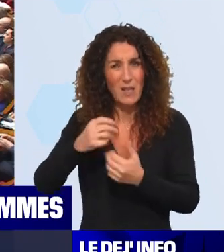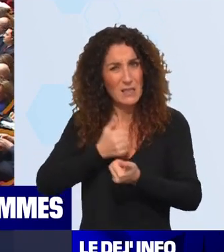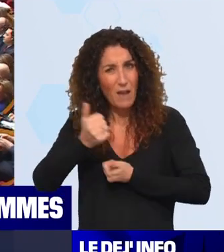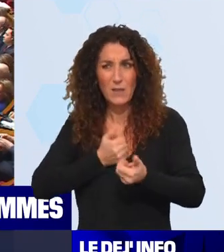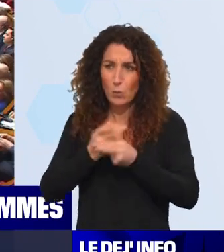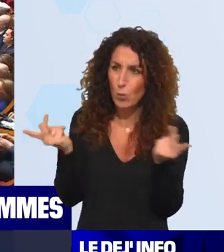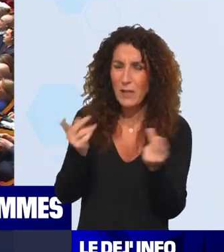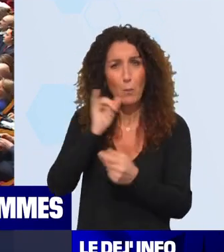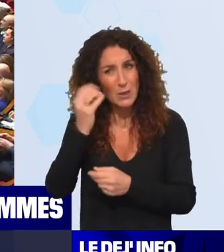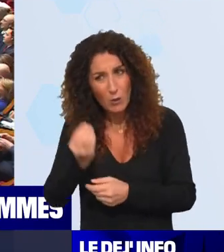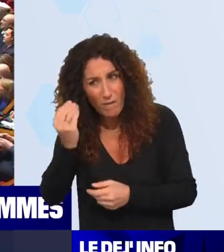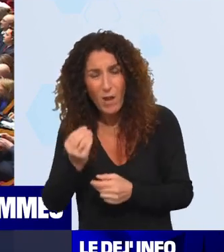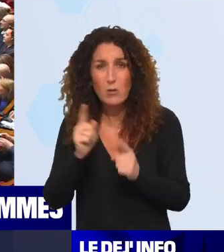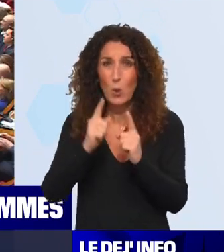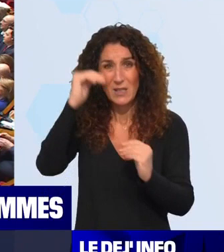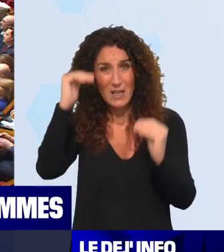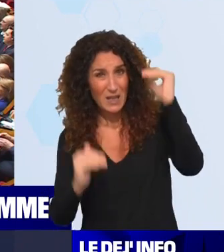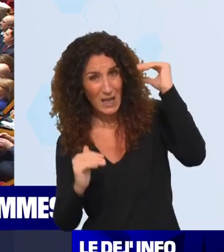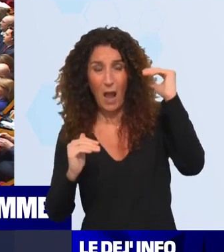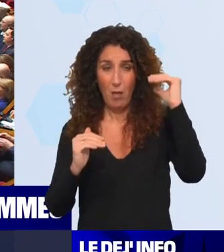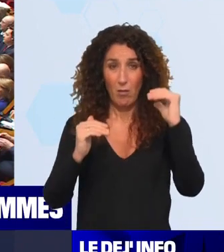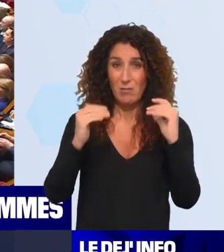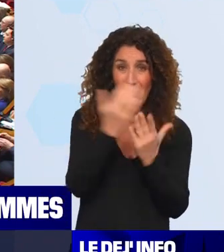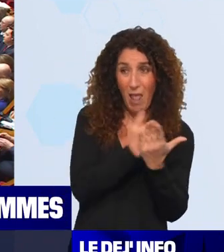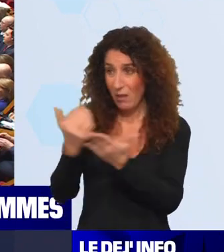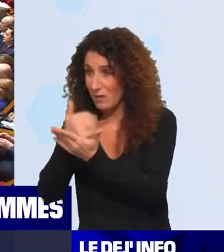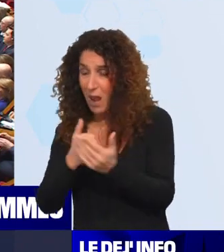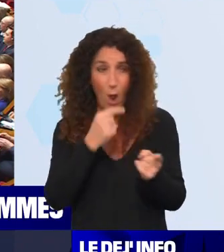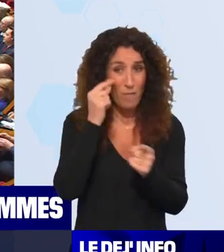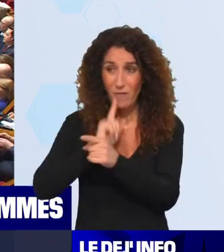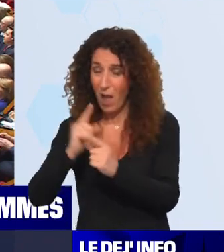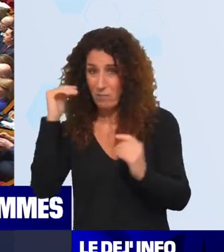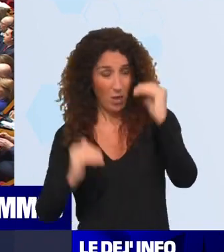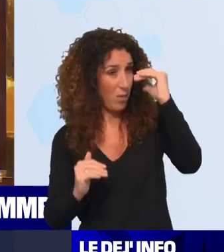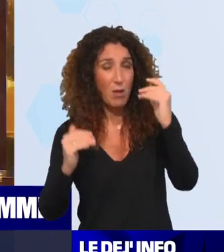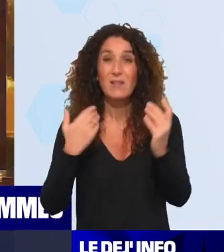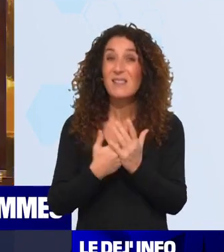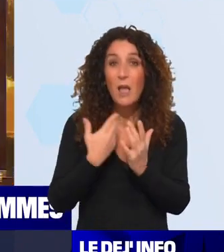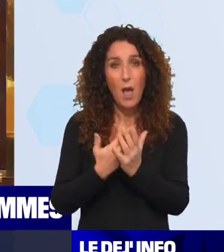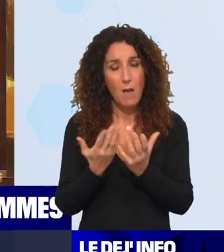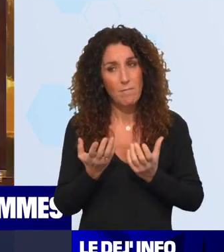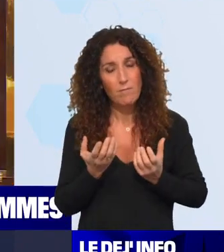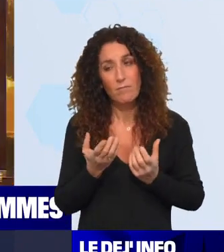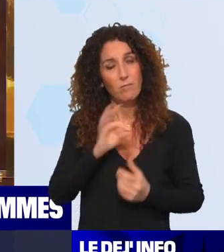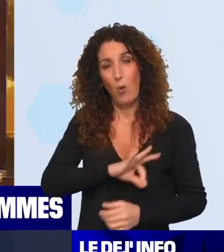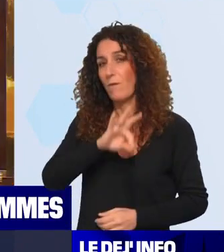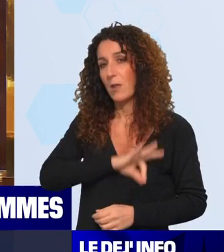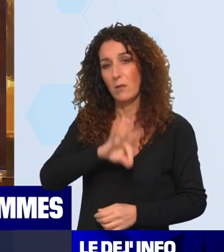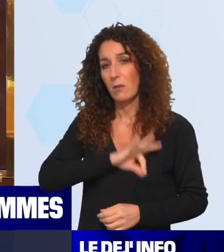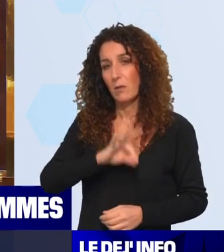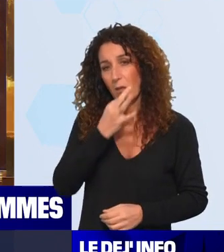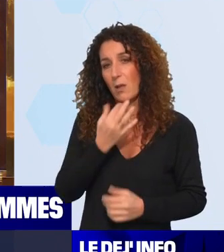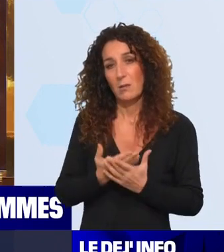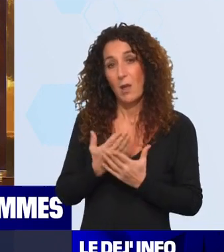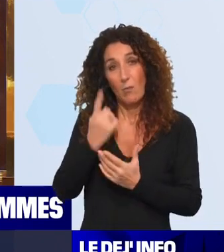enfance, réduire les inégalités salariales. Et je rappellerai aussi que la réduction des inégalités salariales, c'est une source de recettes formidables pour